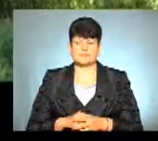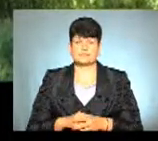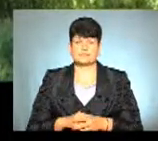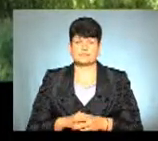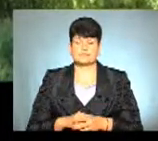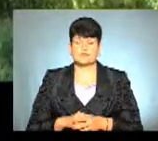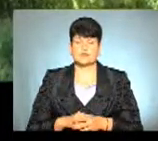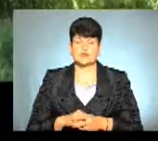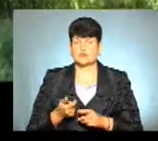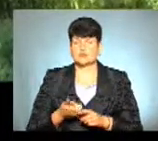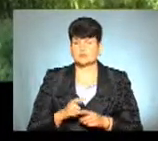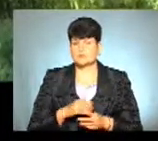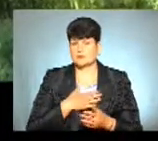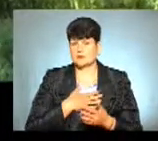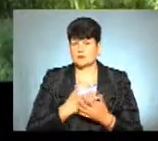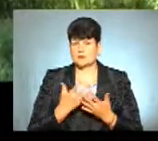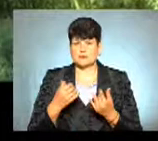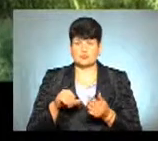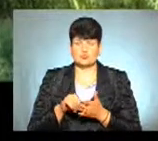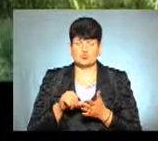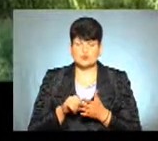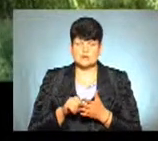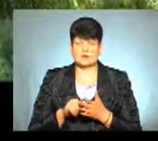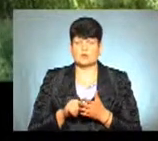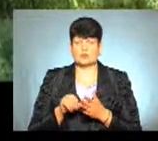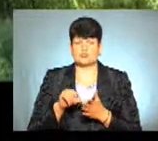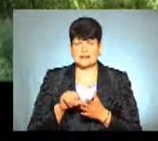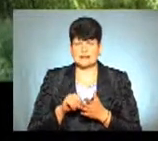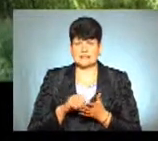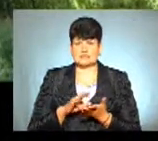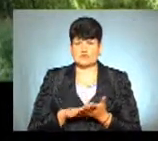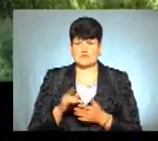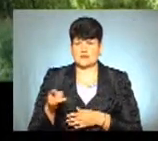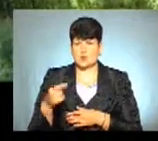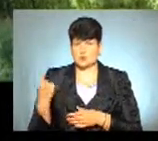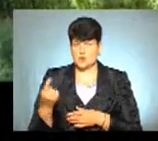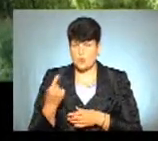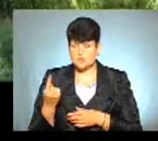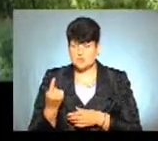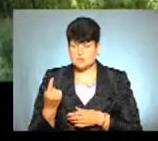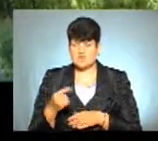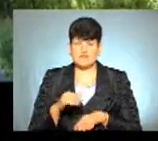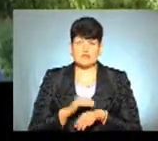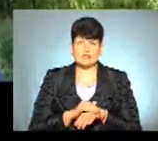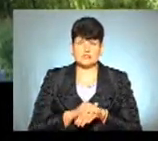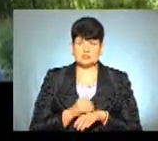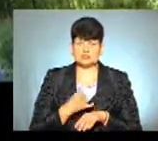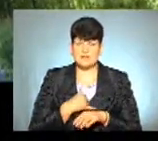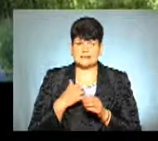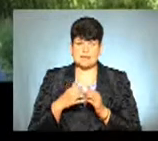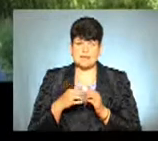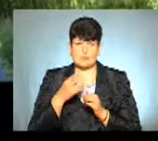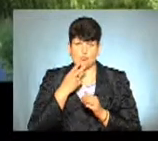Досить активно брали участь в тестуванні учасники, зареєстровані в Тернопільській області. Фактично у нас середній